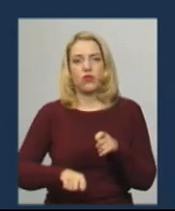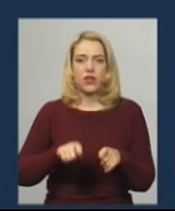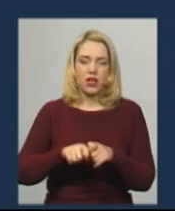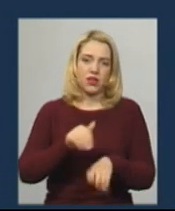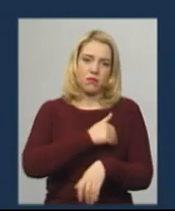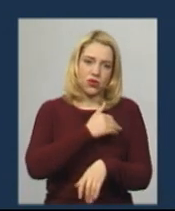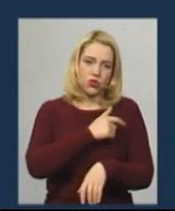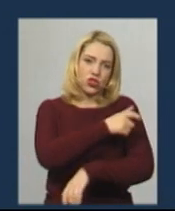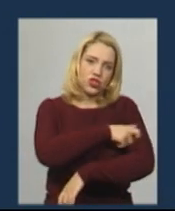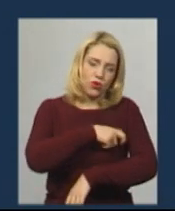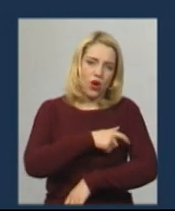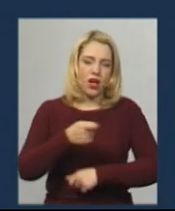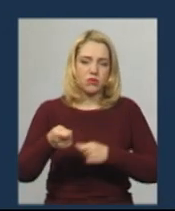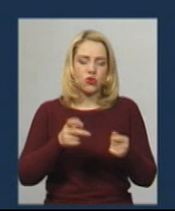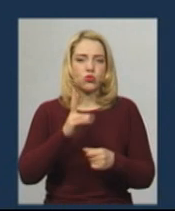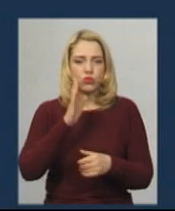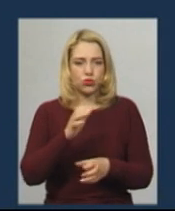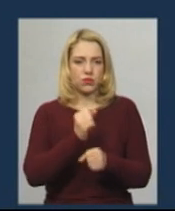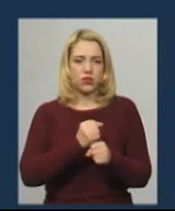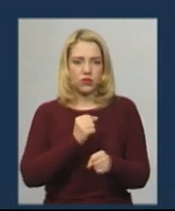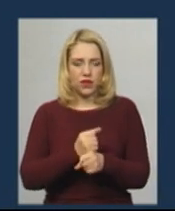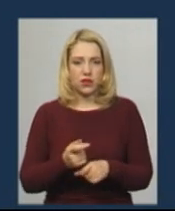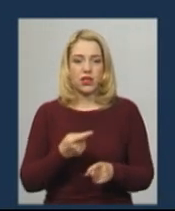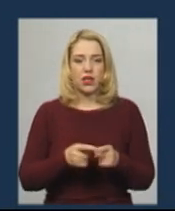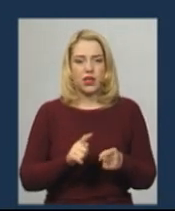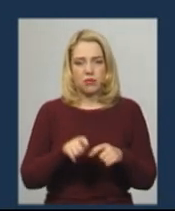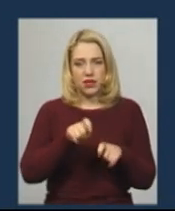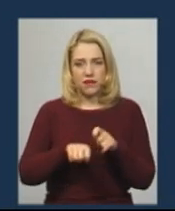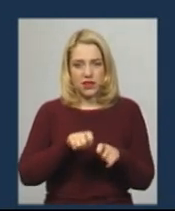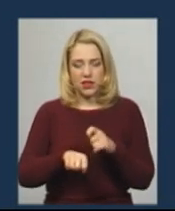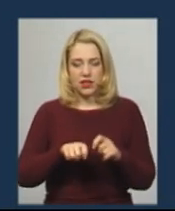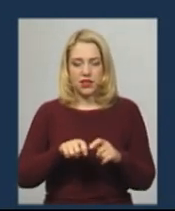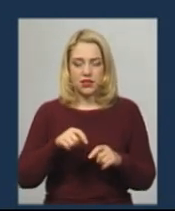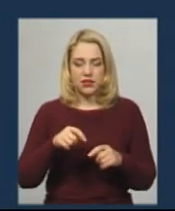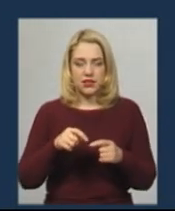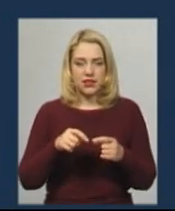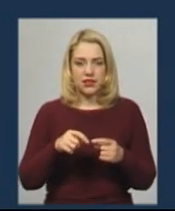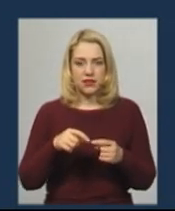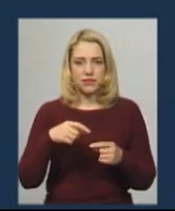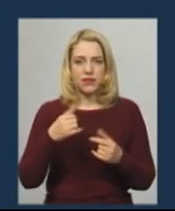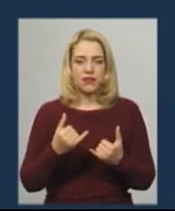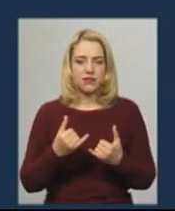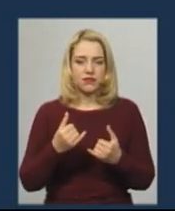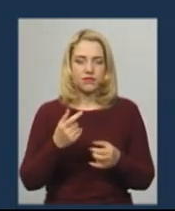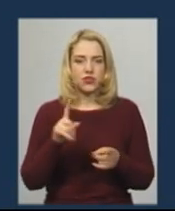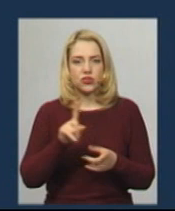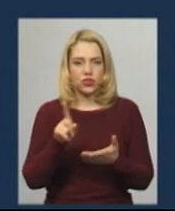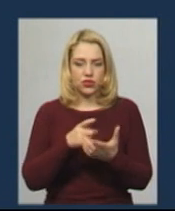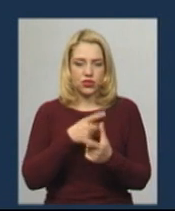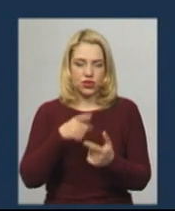адміністратора, який буде працювати. Перевірка захисту інвізуальних для рук, для прочих,